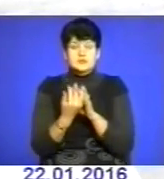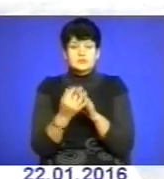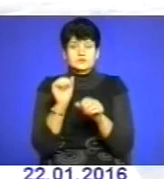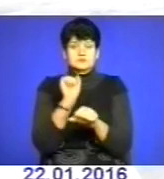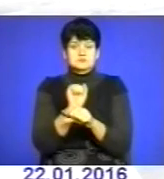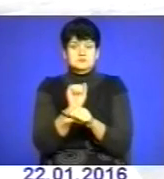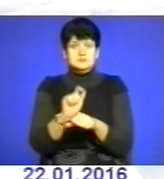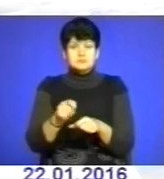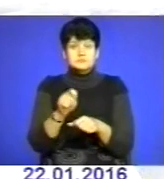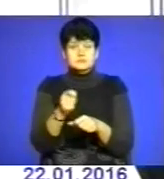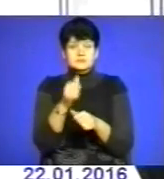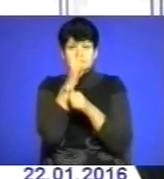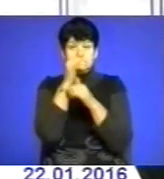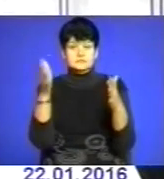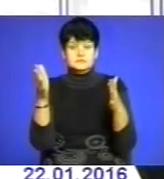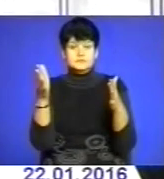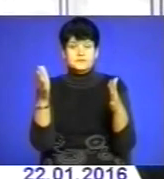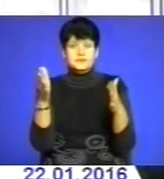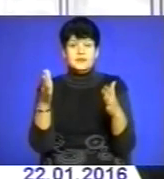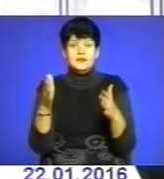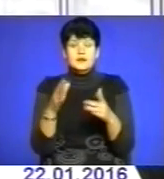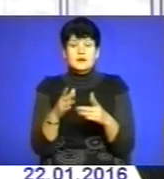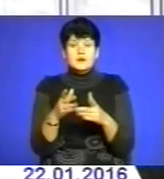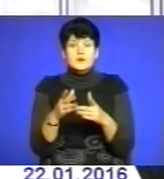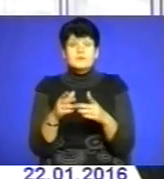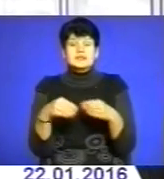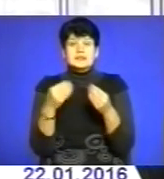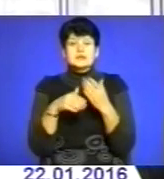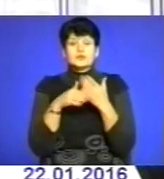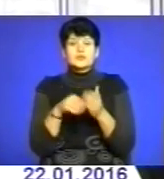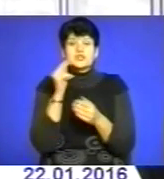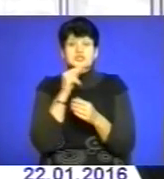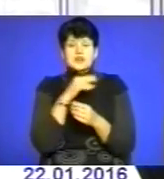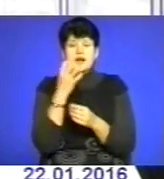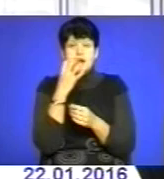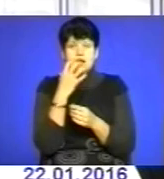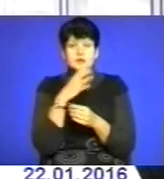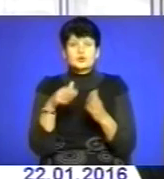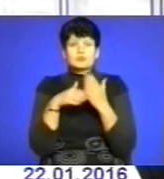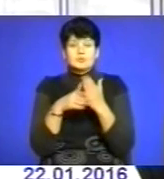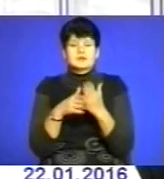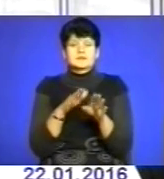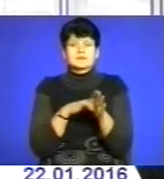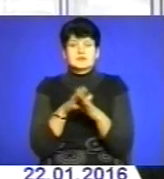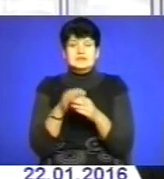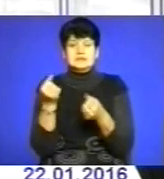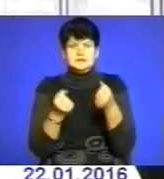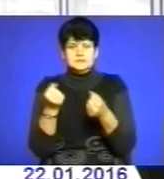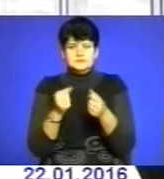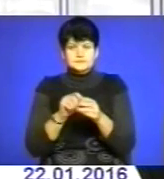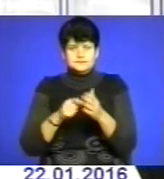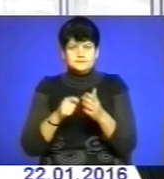автівку виявилися марними. Надали першу, яку могли, непосильну допомогу. Чай гарячий, допомогли справитися з машиною.